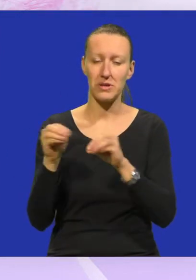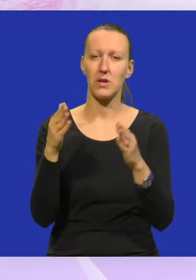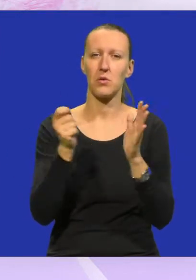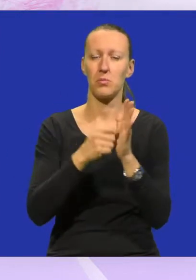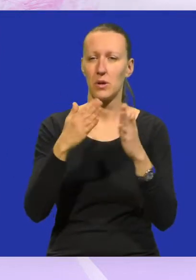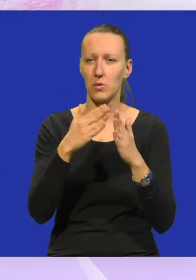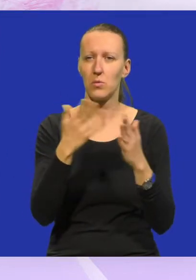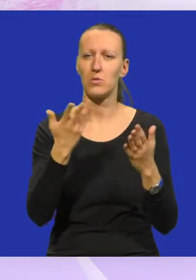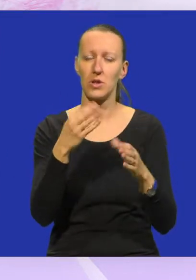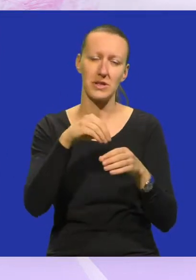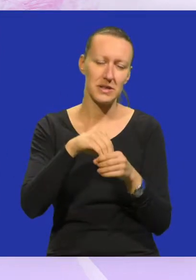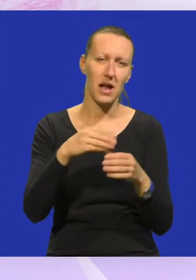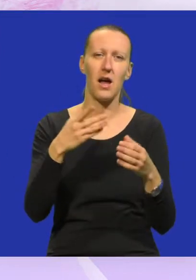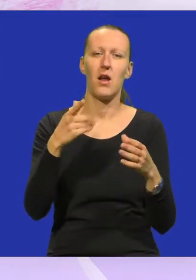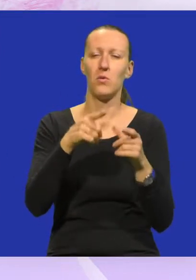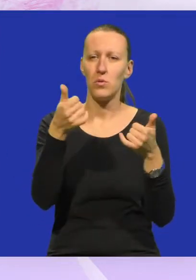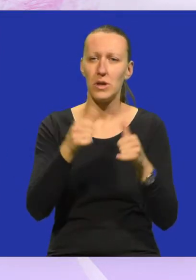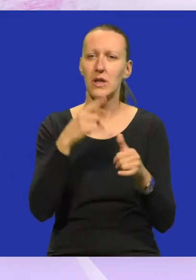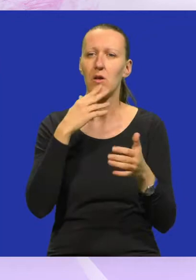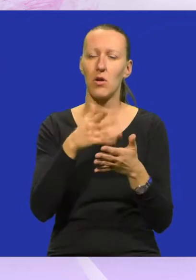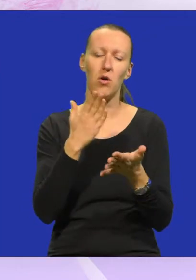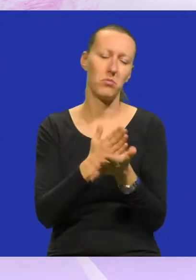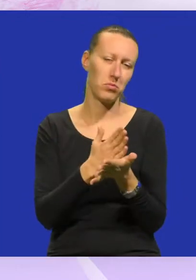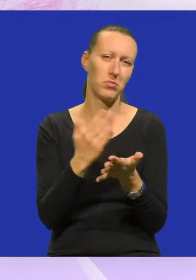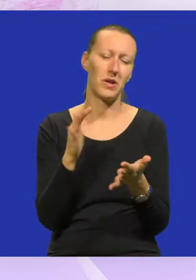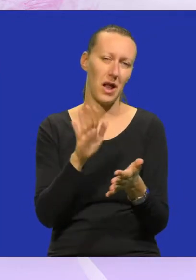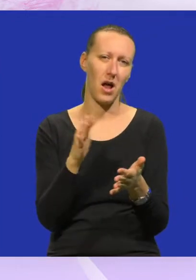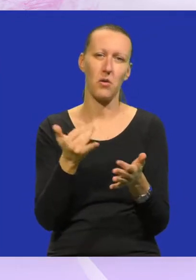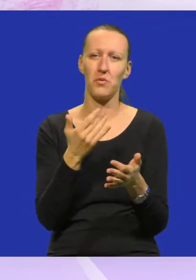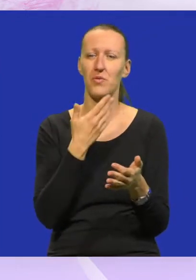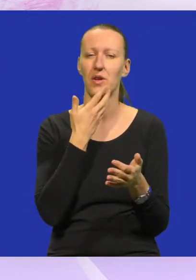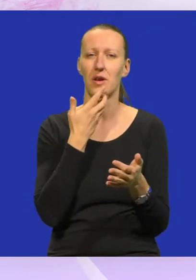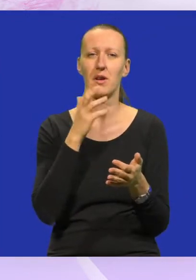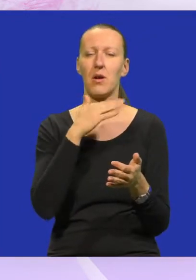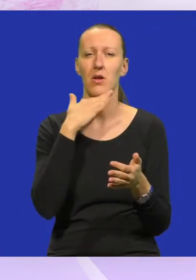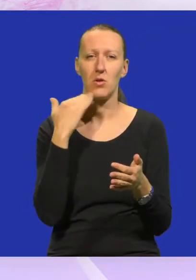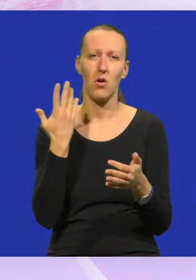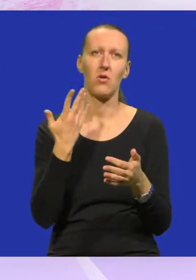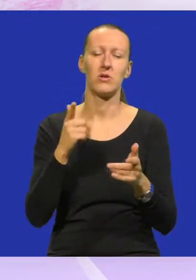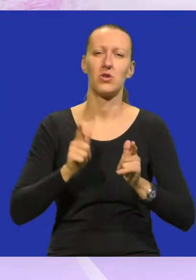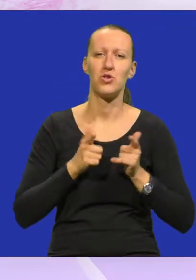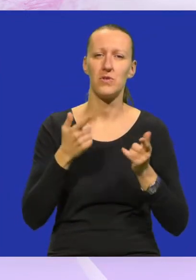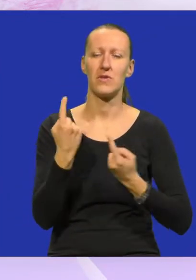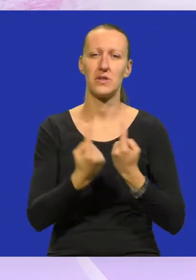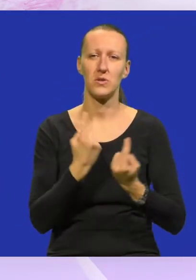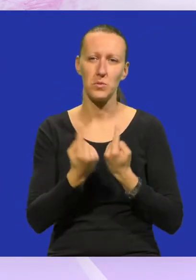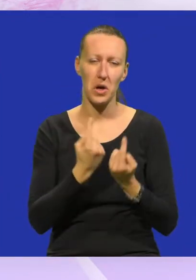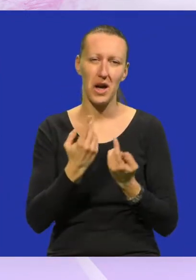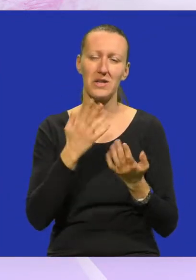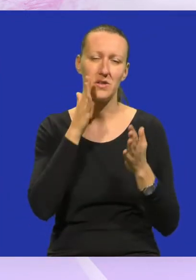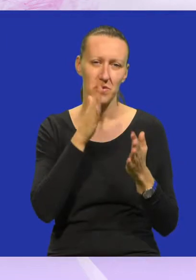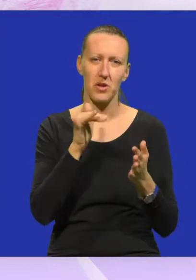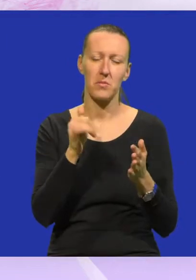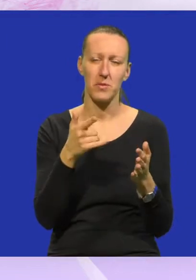kuću, nekakvu nekretninu u Istri, kako to već obično biva. Dakle, ima dosta životnih, aktualnih situacija,